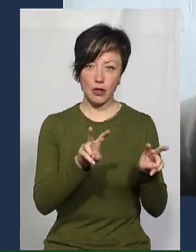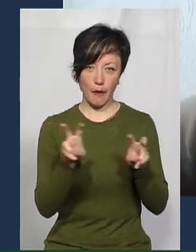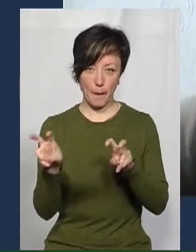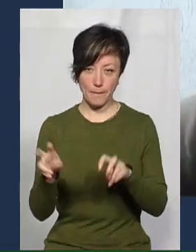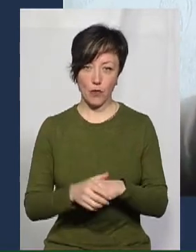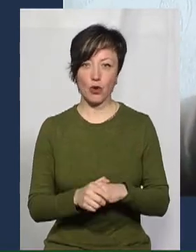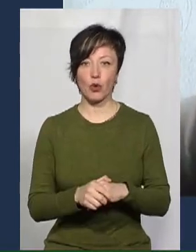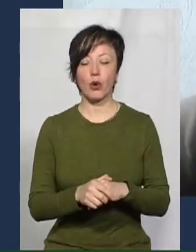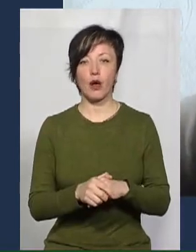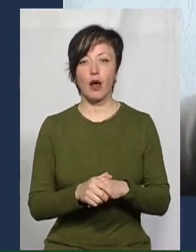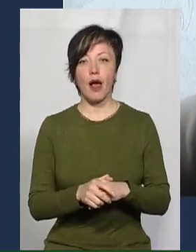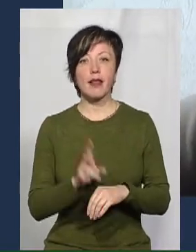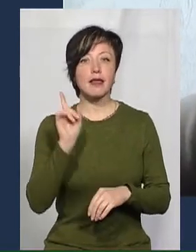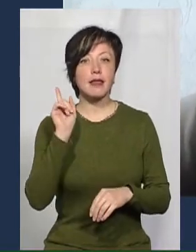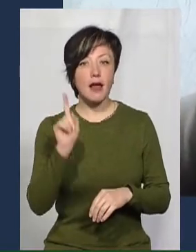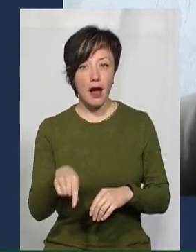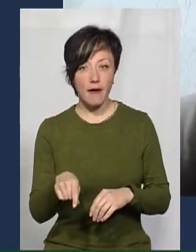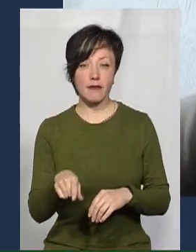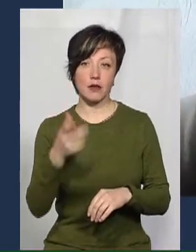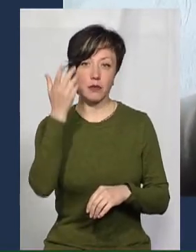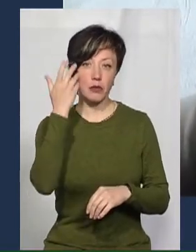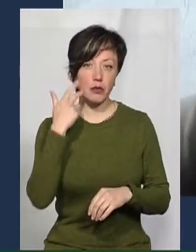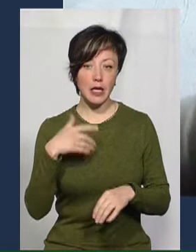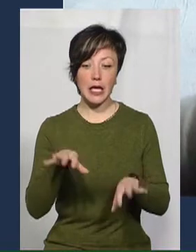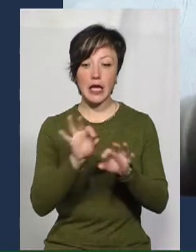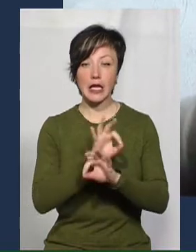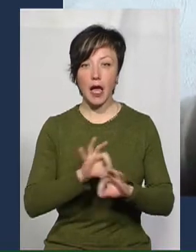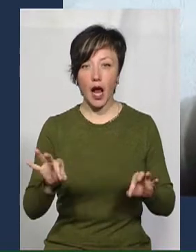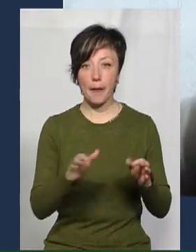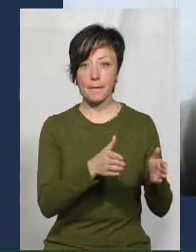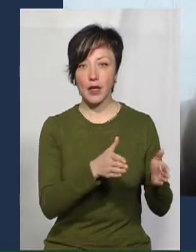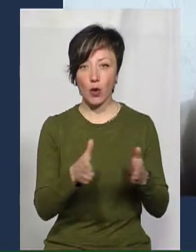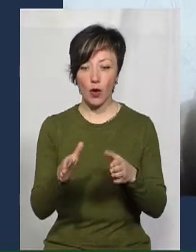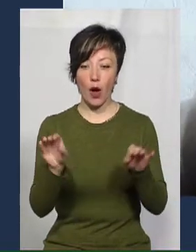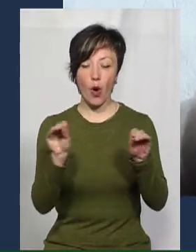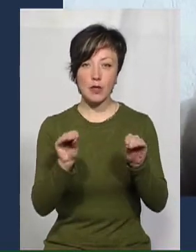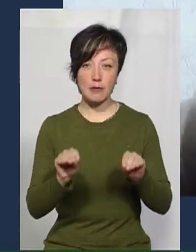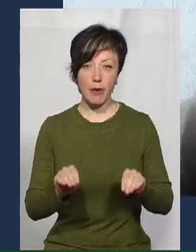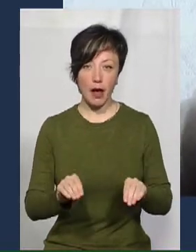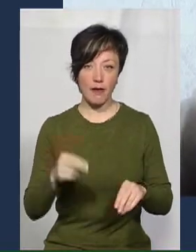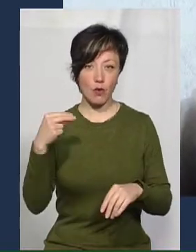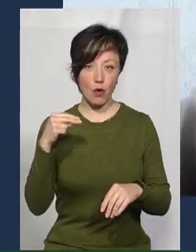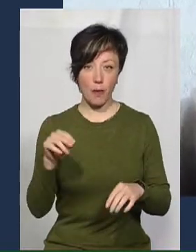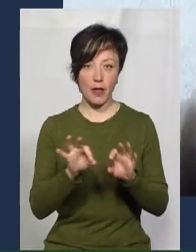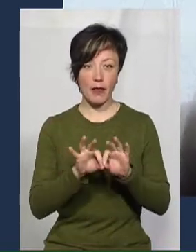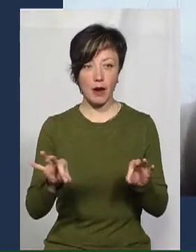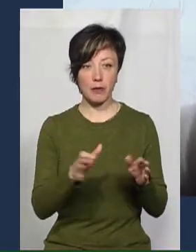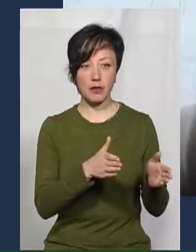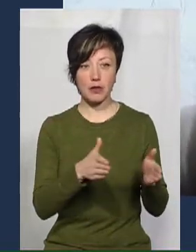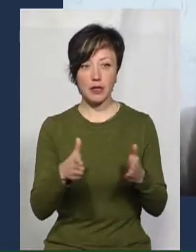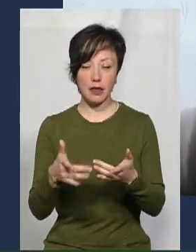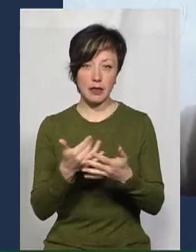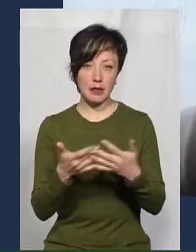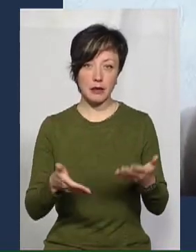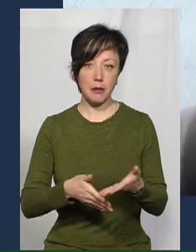Тобто, навіть при ідеальній підготовці конспектів уроків, при ідеальній підготовці дидактичних